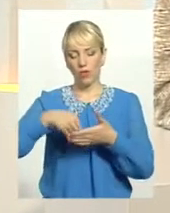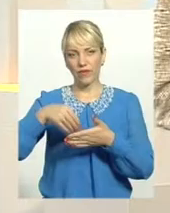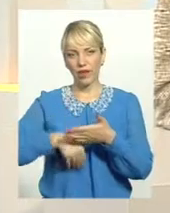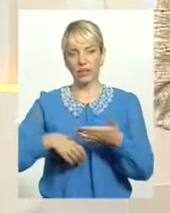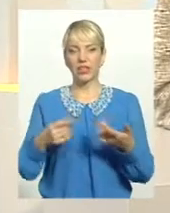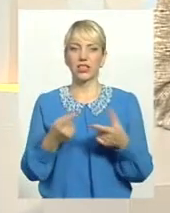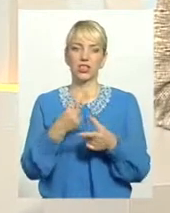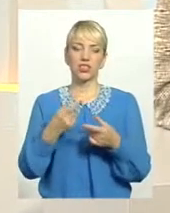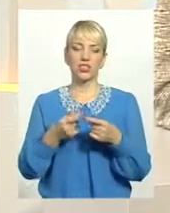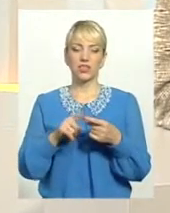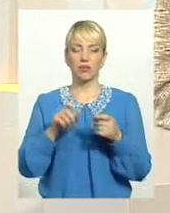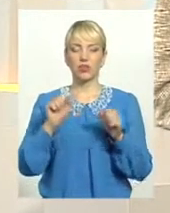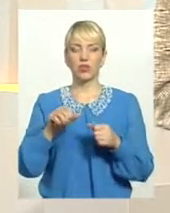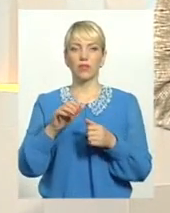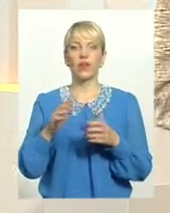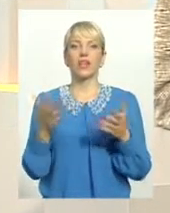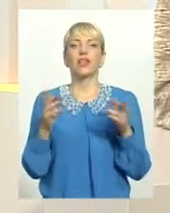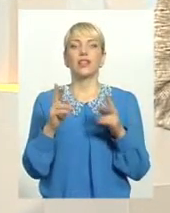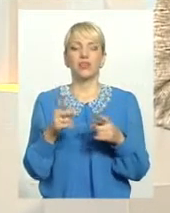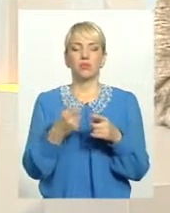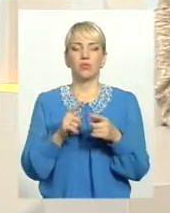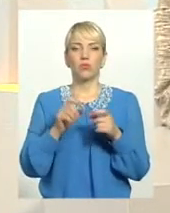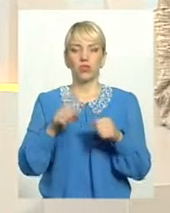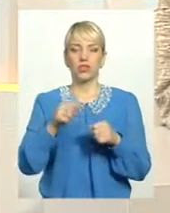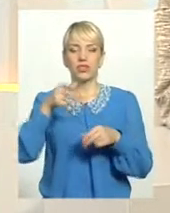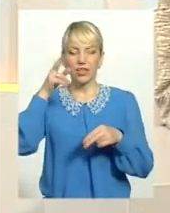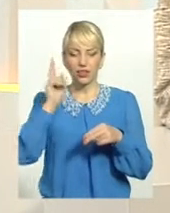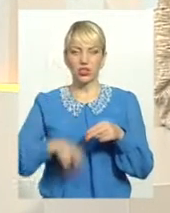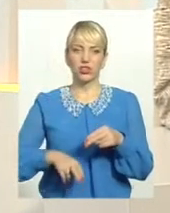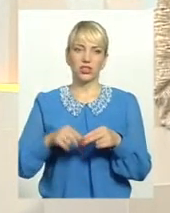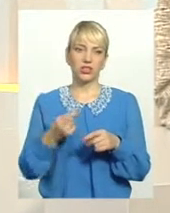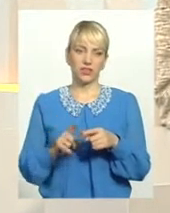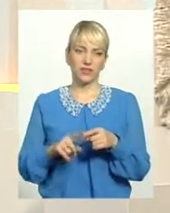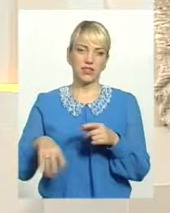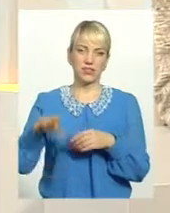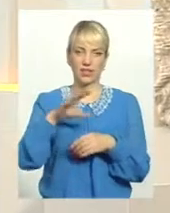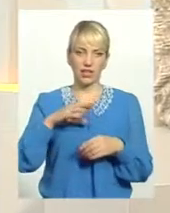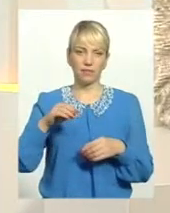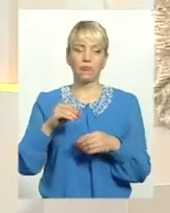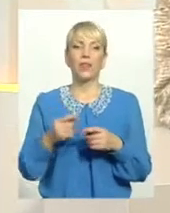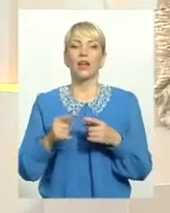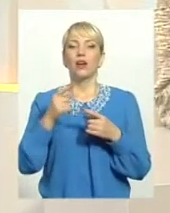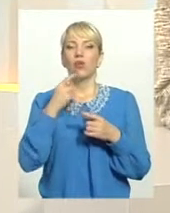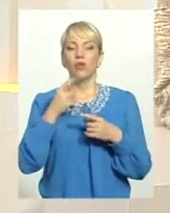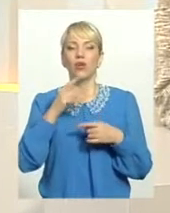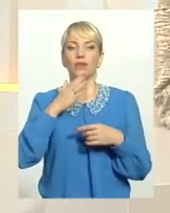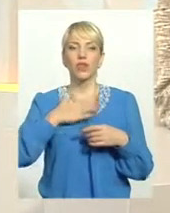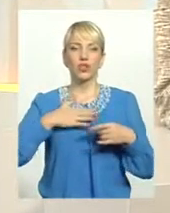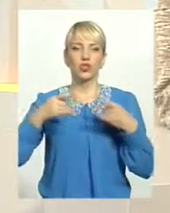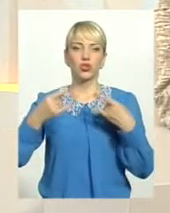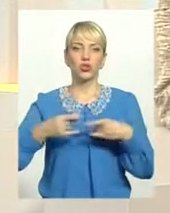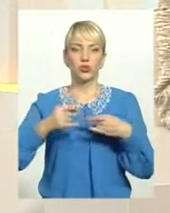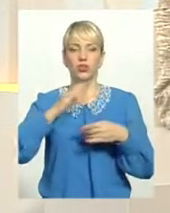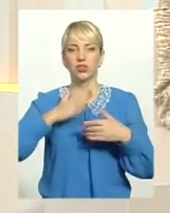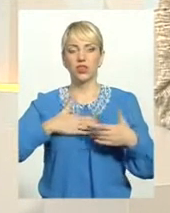І чим це в подальшому може закінчитися для таких найманих працівників. Про це все говоримо сьогодні у студії з нашими